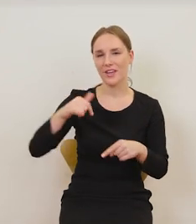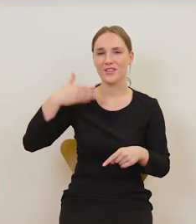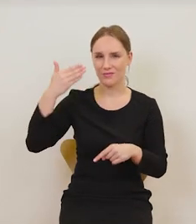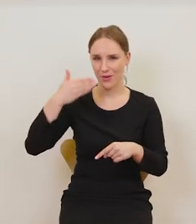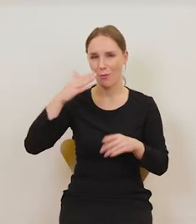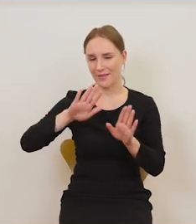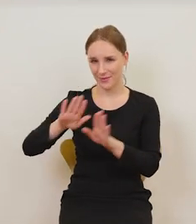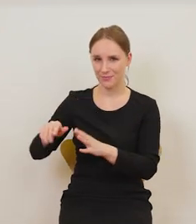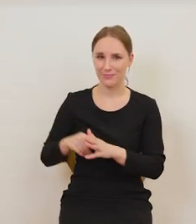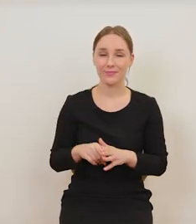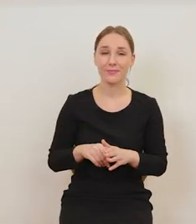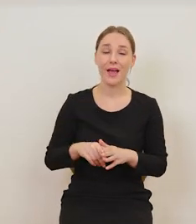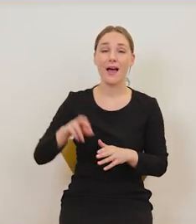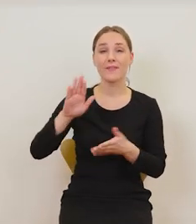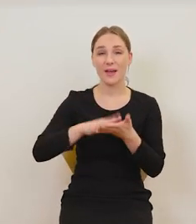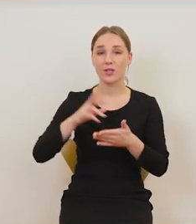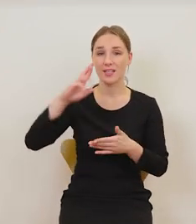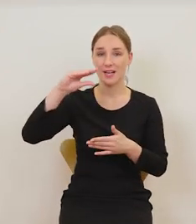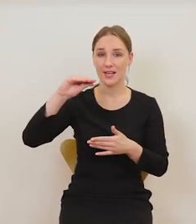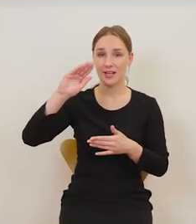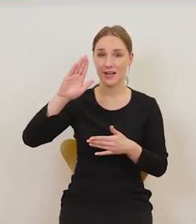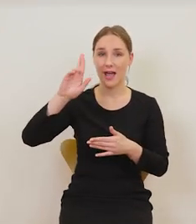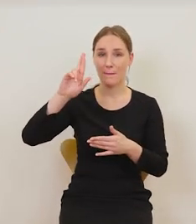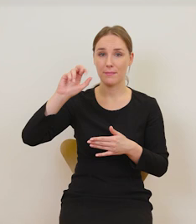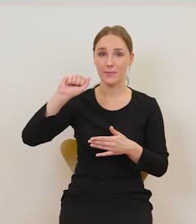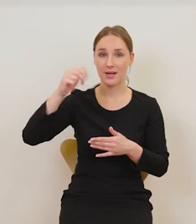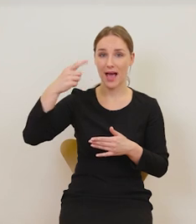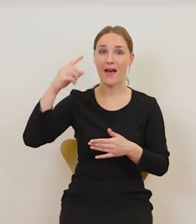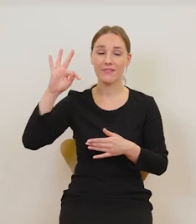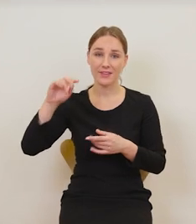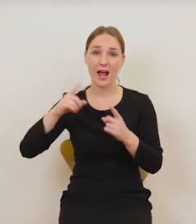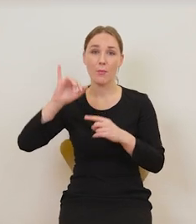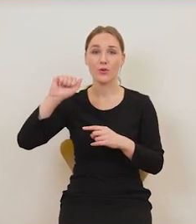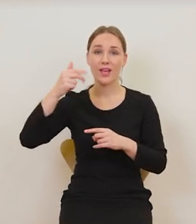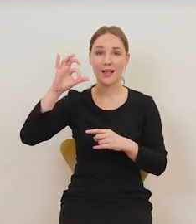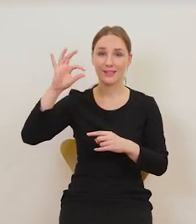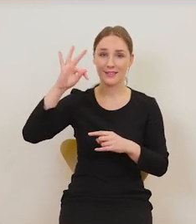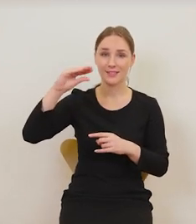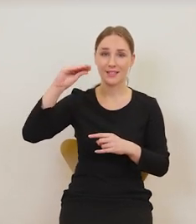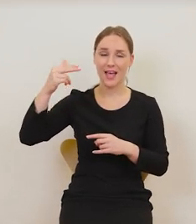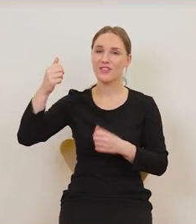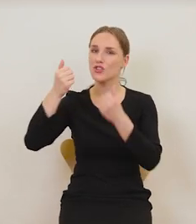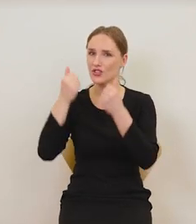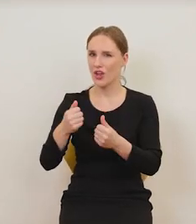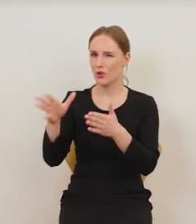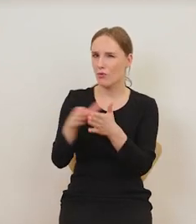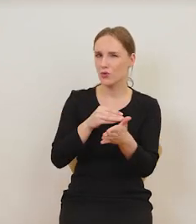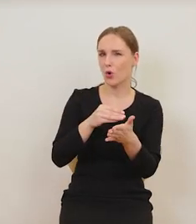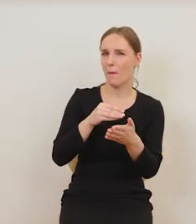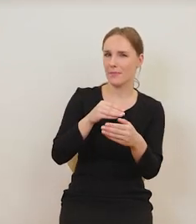ale trudniej sfałszować Rembrandta, czy Vermeera, czy nawet Jana Stina, a łatwiej